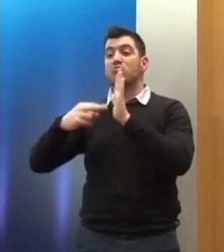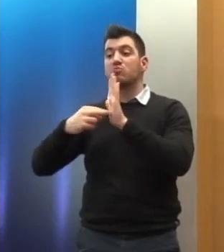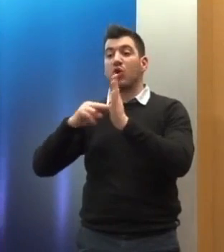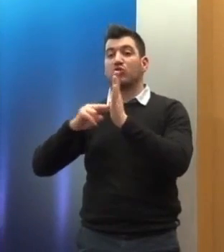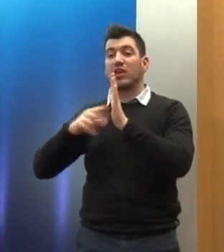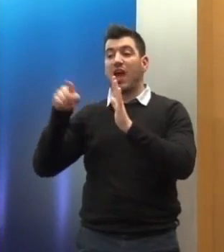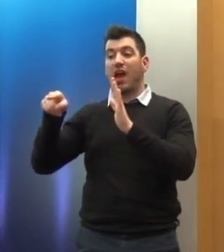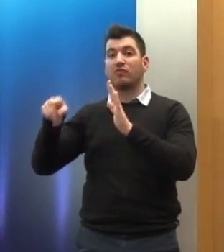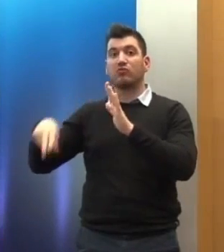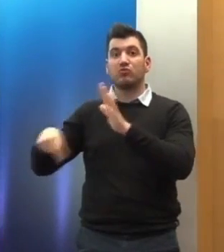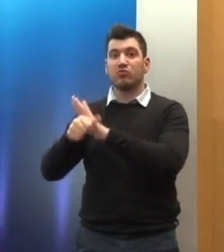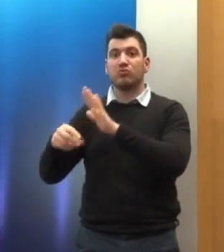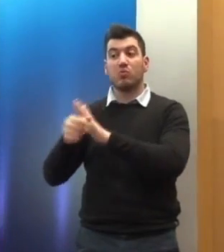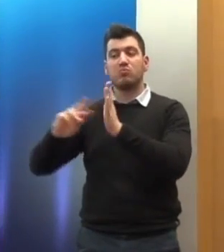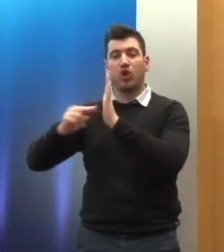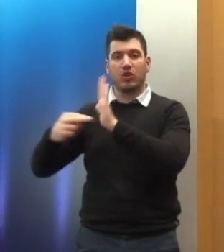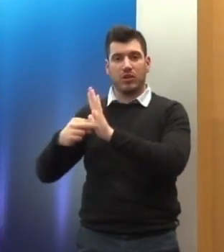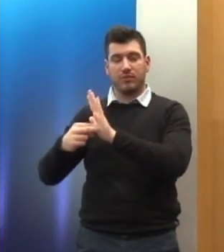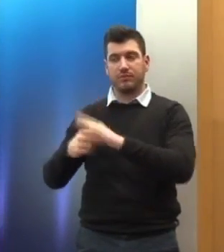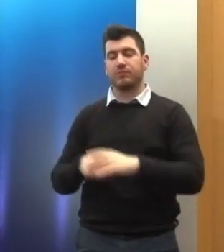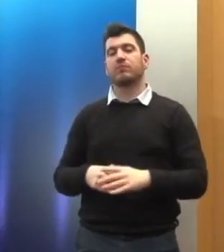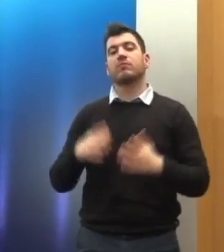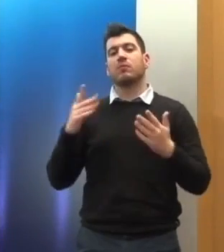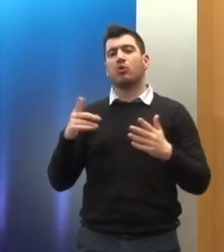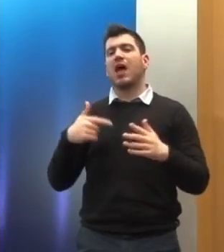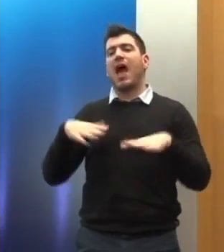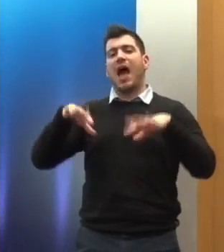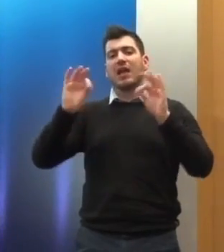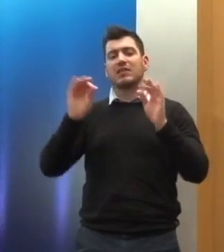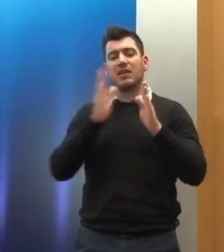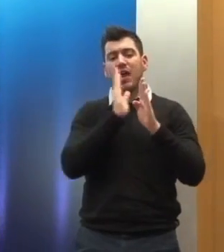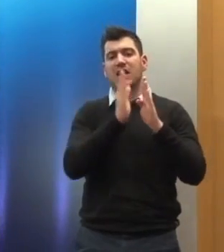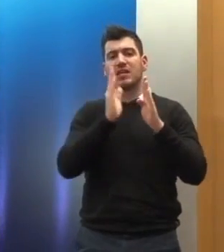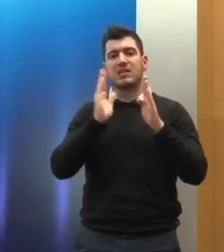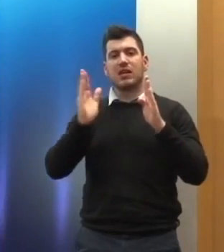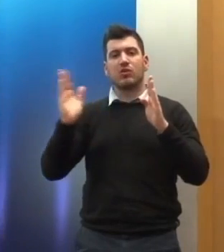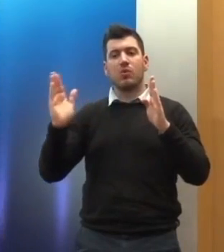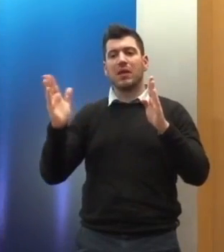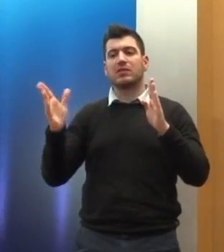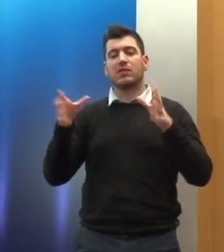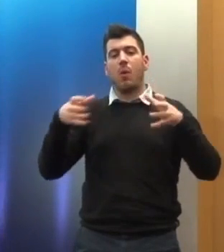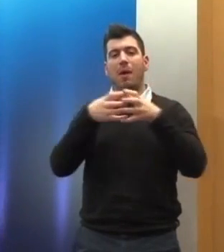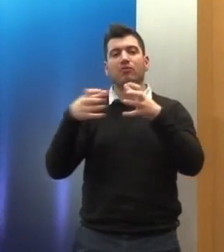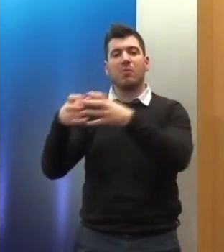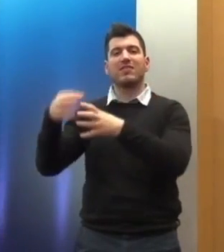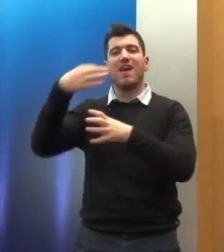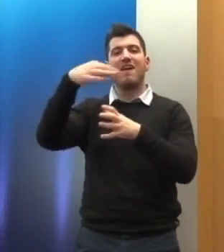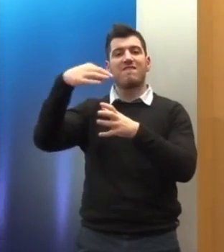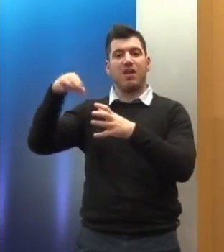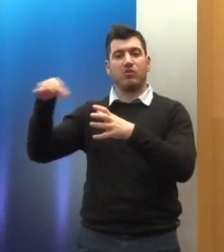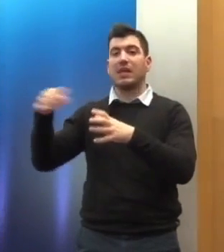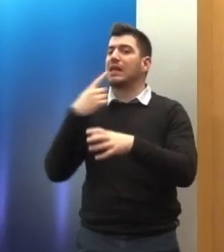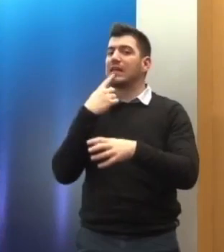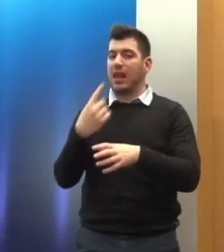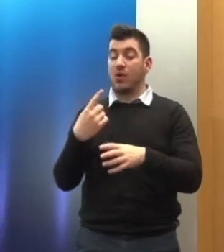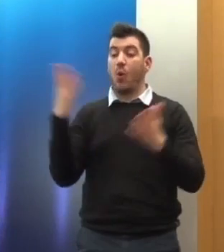προσφεύγοντος και προχωράει σε μια κατηγοριοποίηση ευάλωτων ομάδων. Δηλαδή τι λέει. Λέει